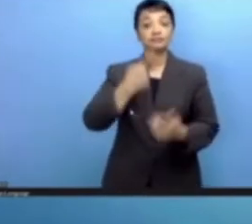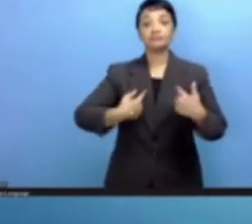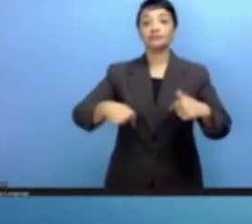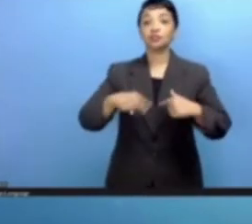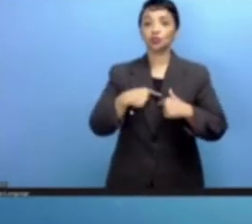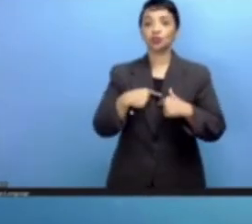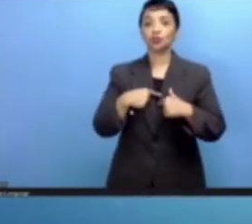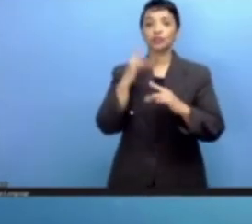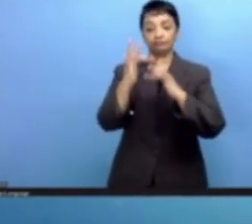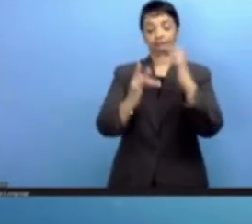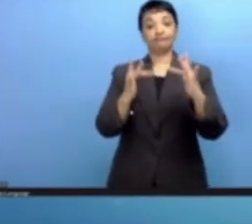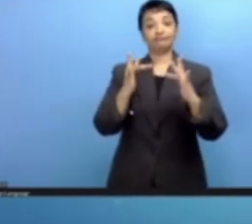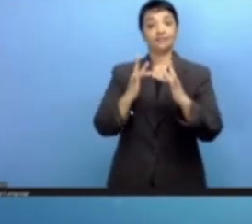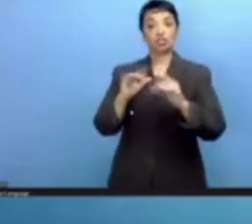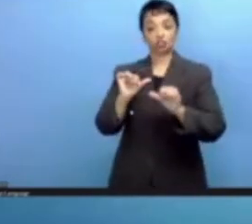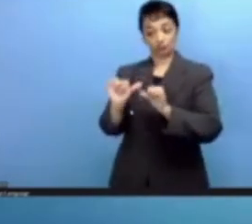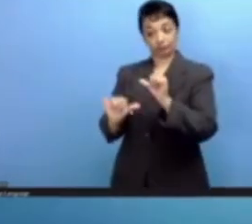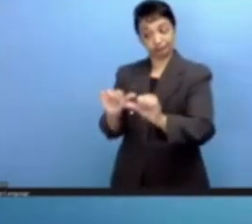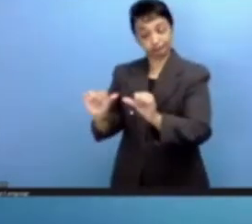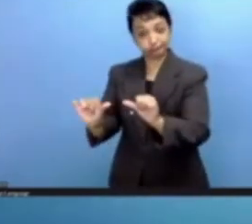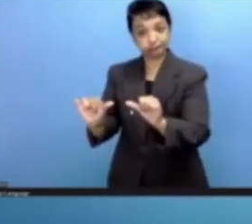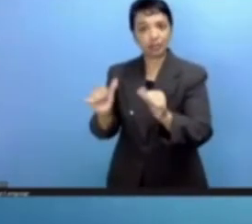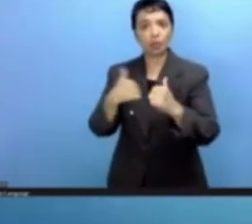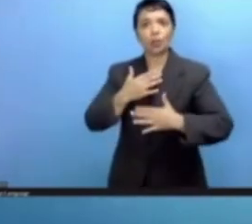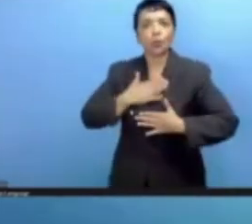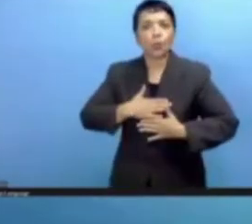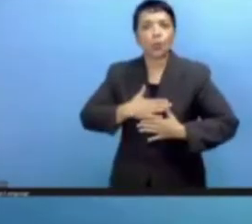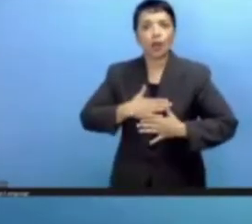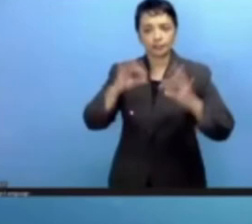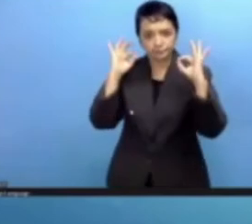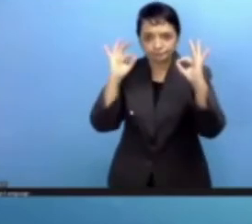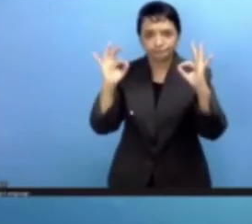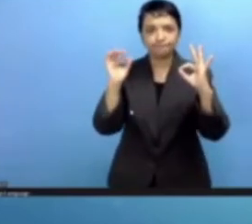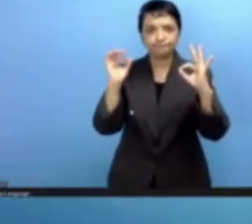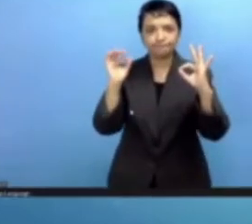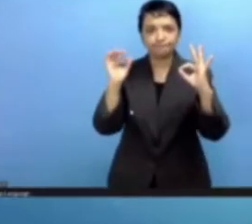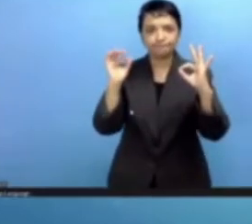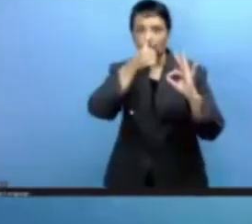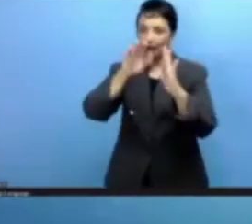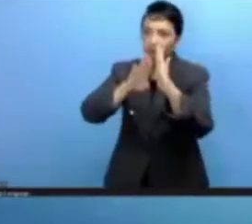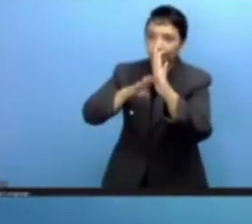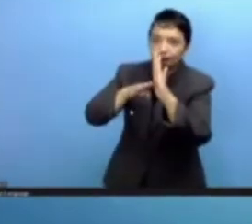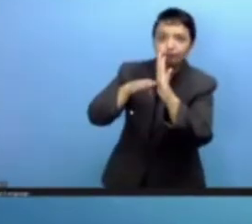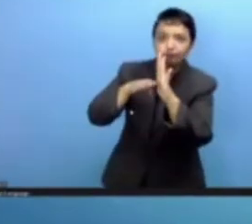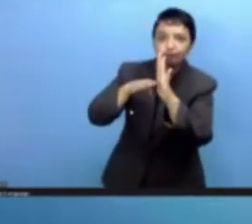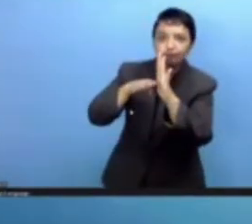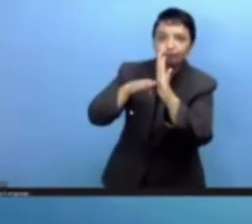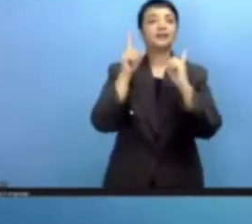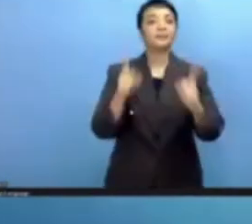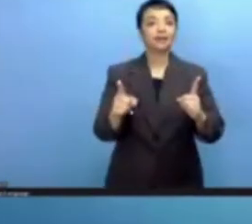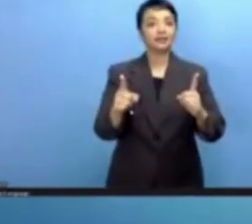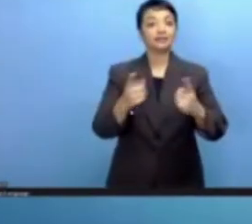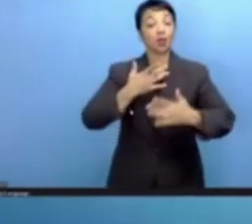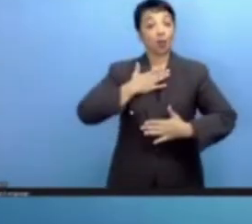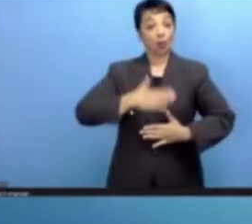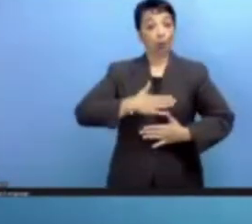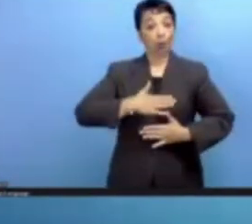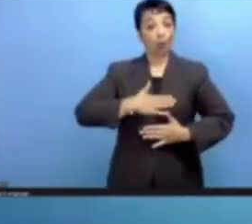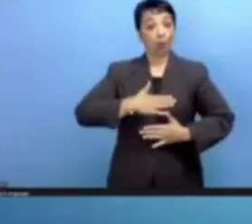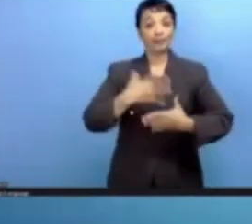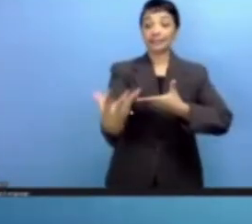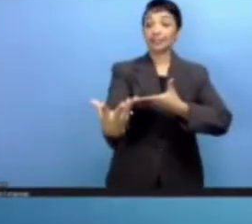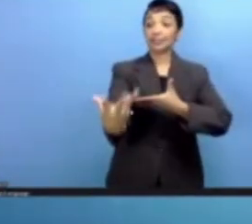النامية فإننا نقر بأن تطلعاتنا ومسيرتنا ومسيرتنا